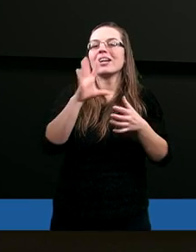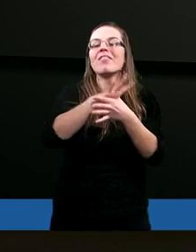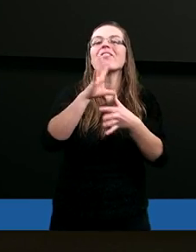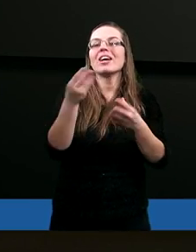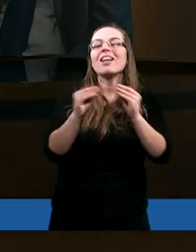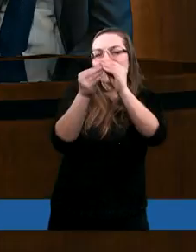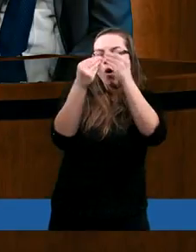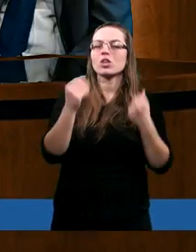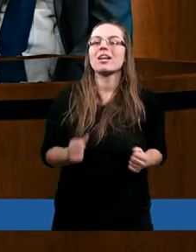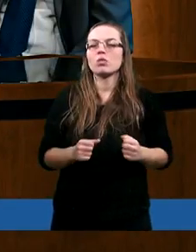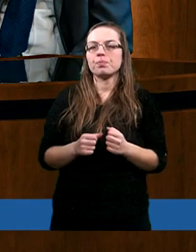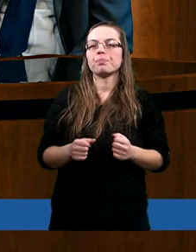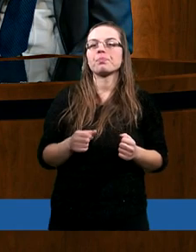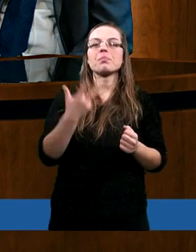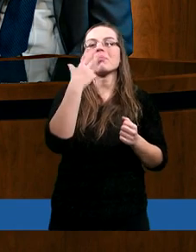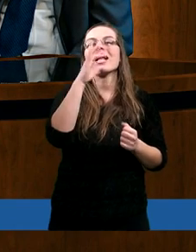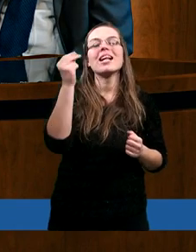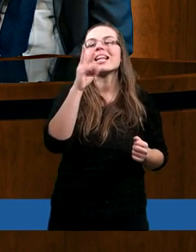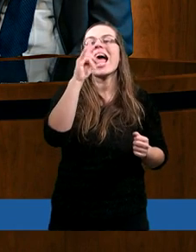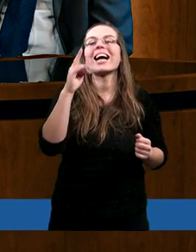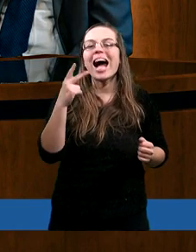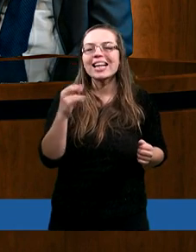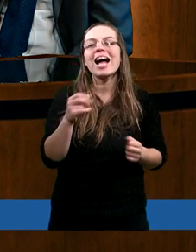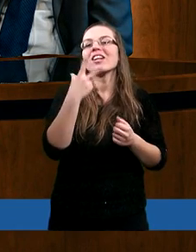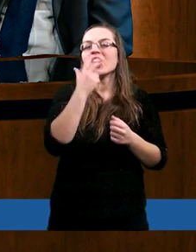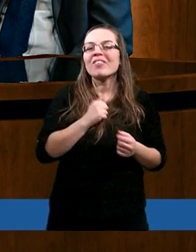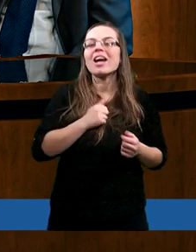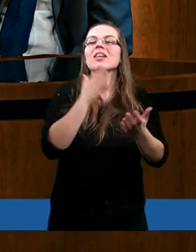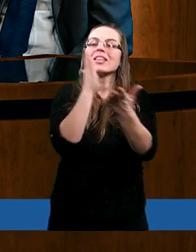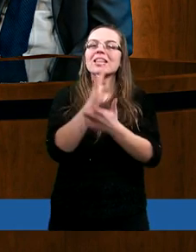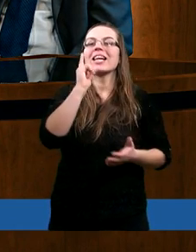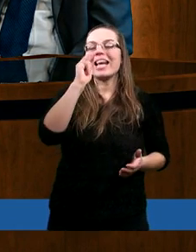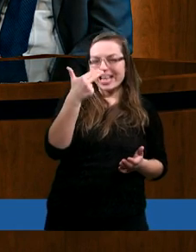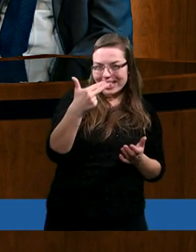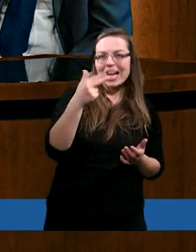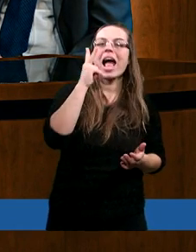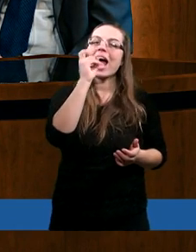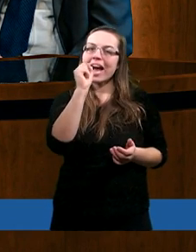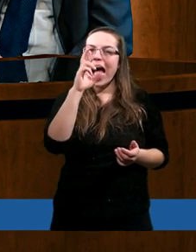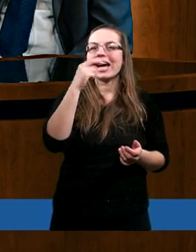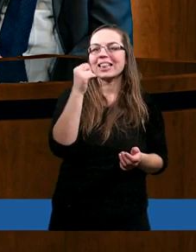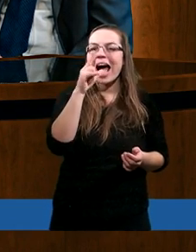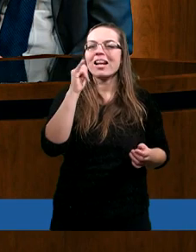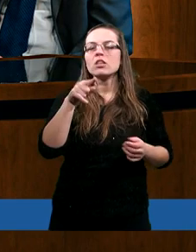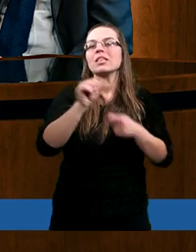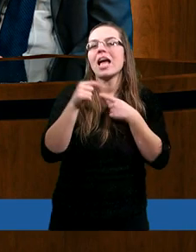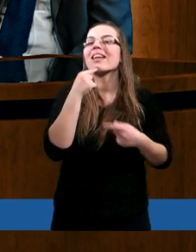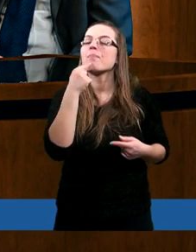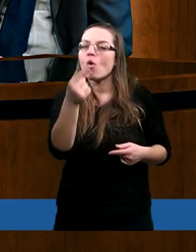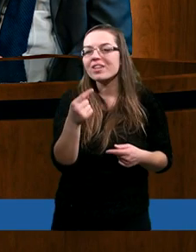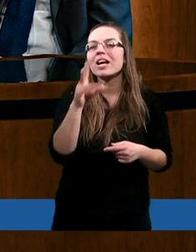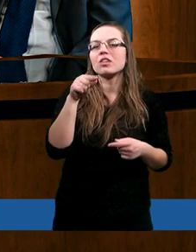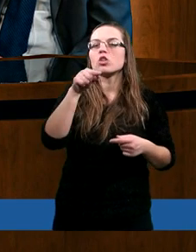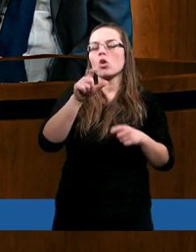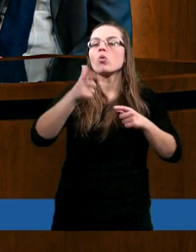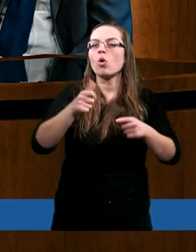reinkarnacji? Nie reinkarnacji, żeby to było wyraźne, tylko inkarnacji. No jest powiedziane, że